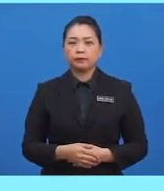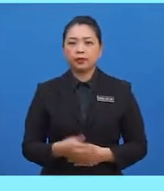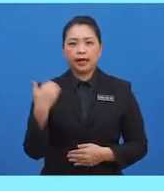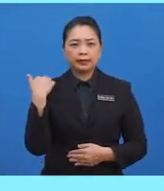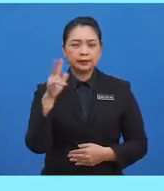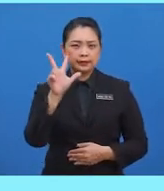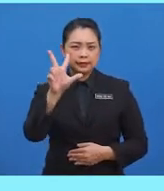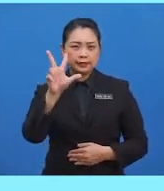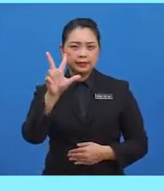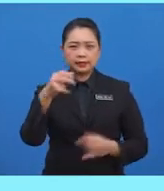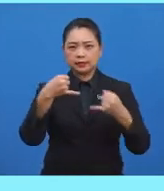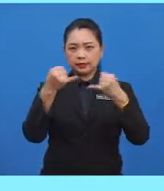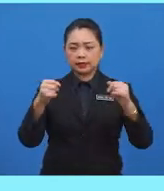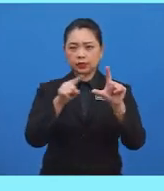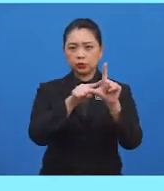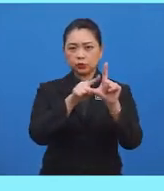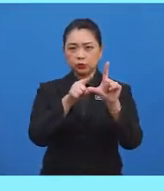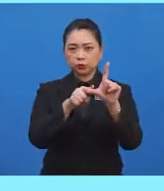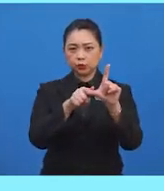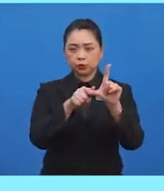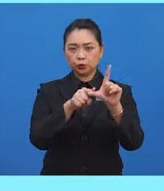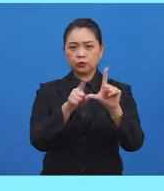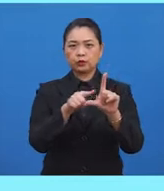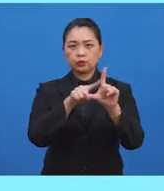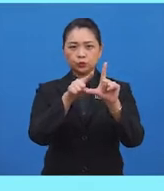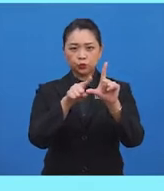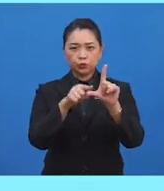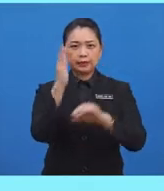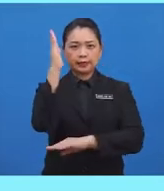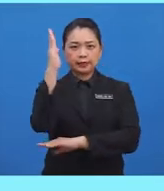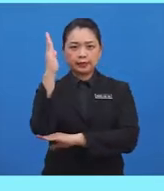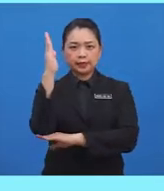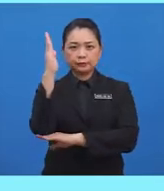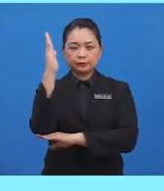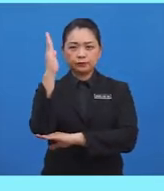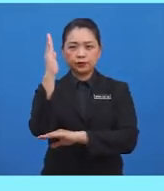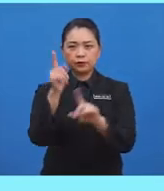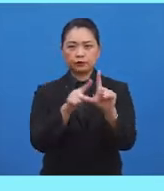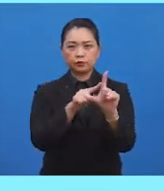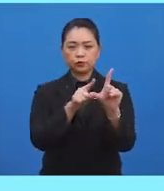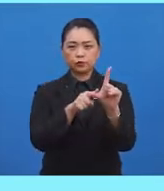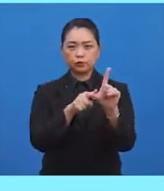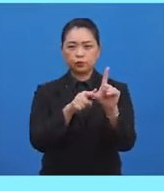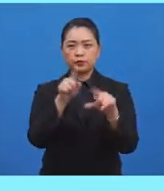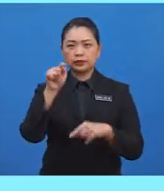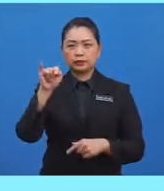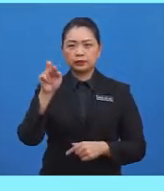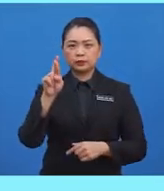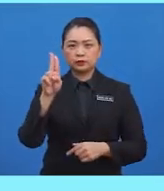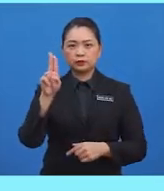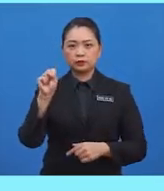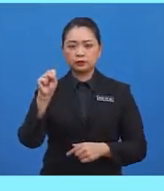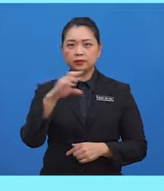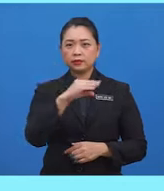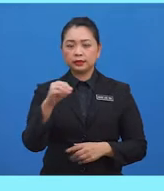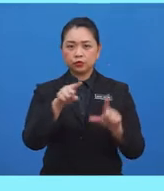Terdapat tiga genis sudut, iaitu sudut tegak, sudut tirus